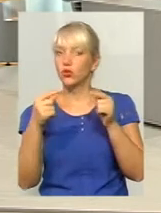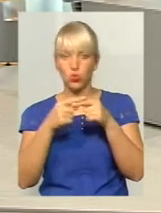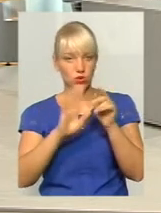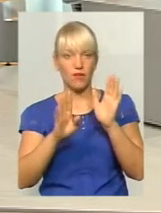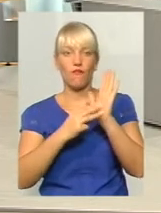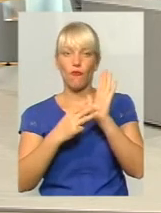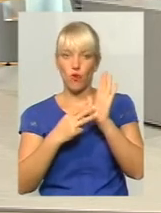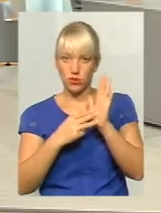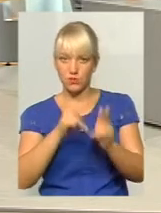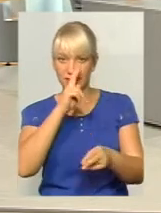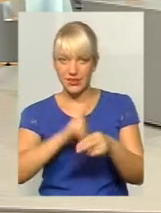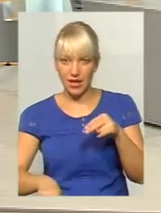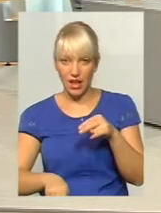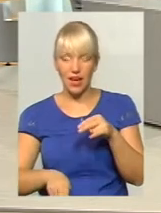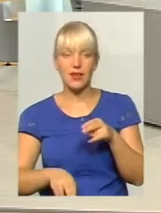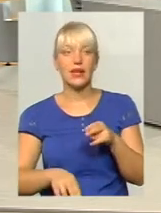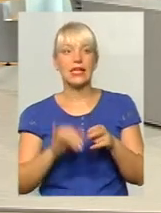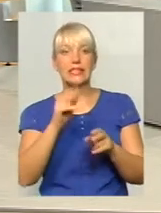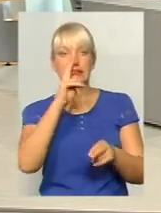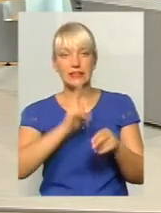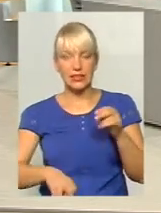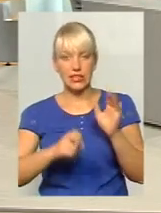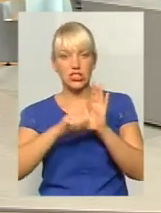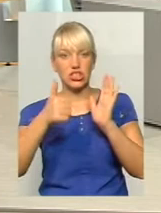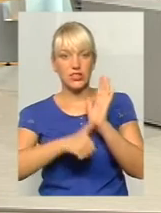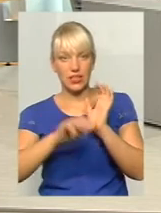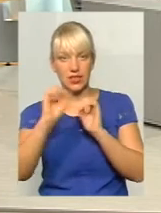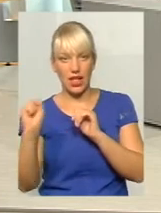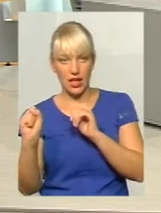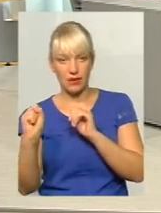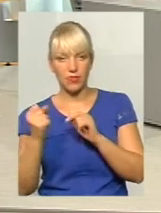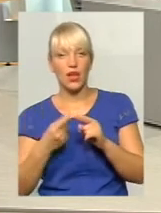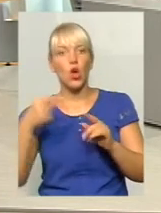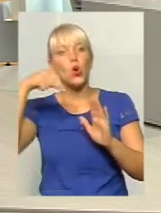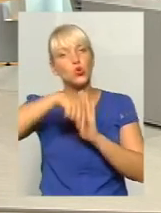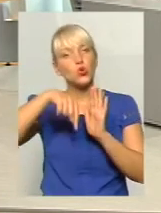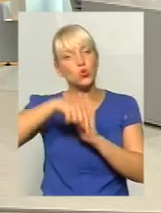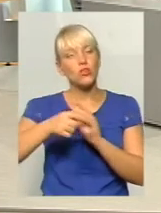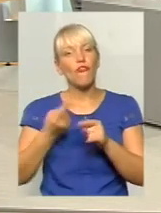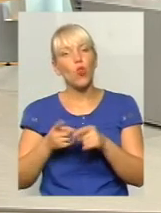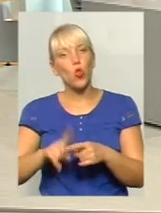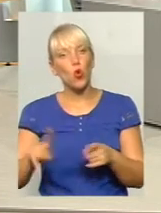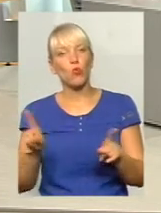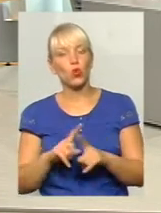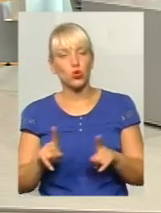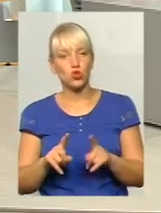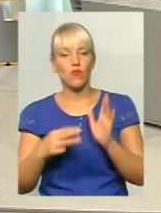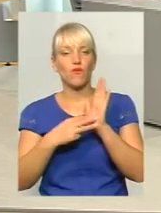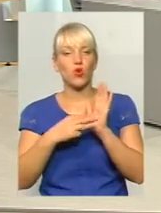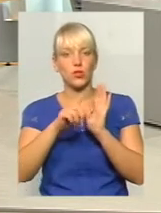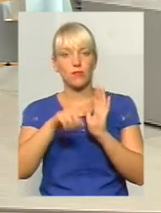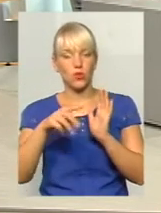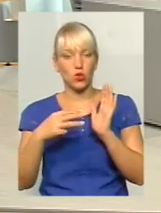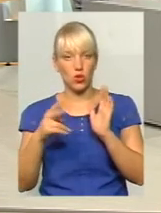Восьмий зникає. Зникає і шестнадцятий А. Суть в тому, що восьмий тролейбусний